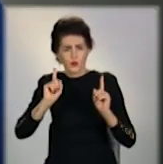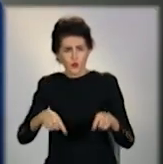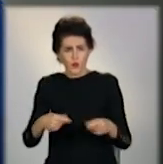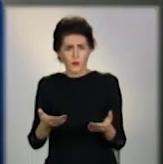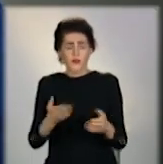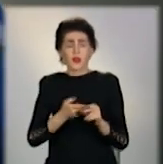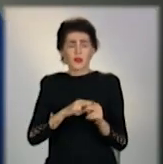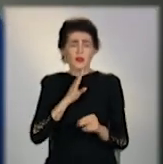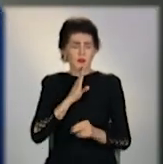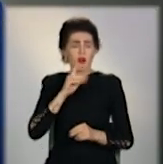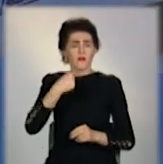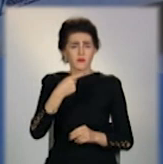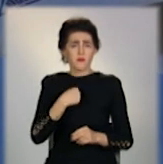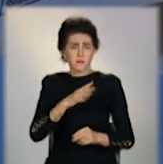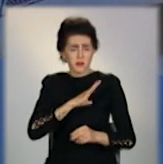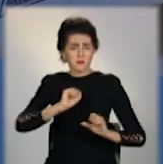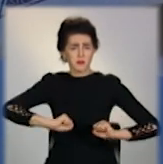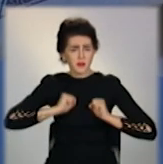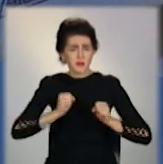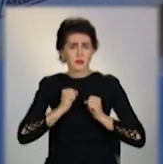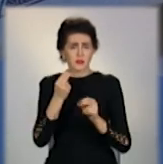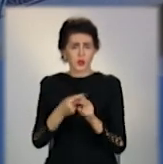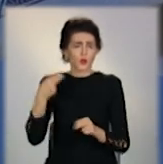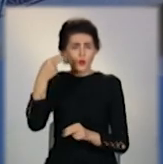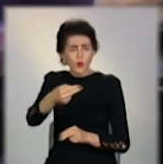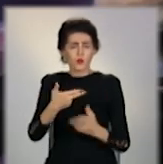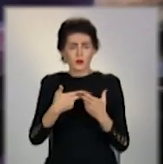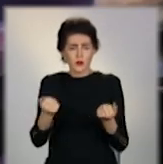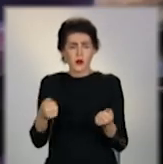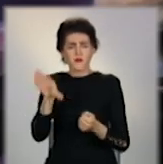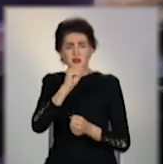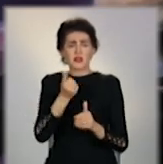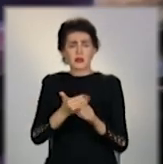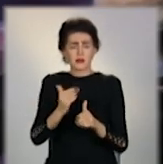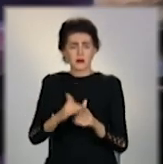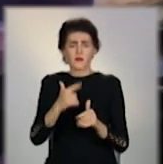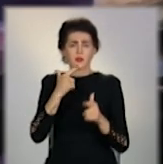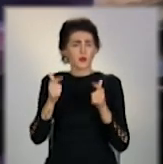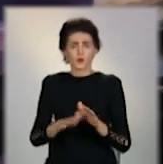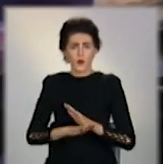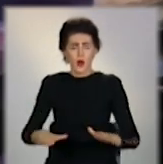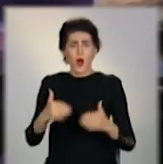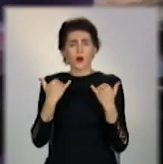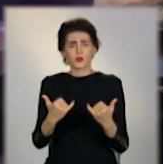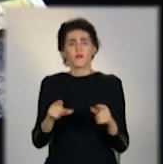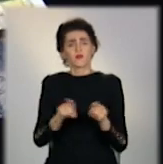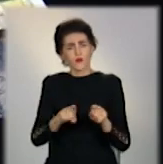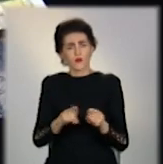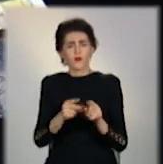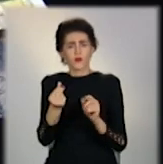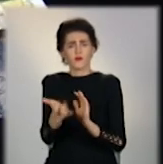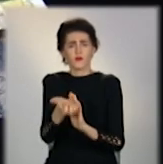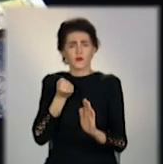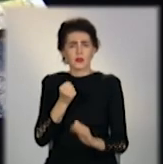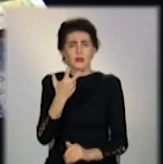Та пані Ганна запевняє, намагалася повернути борг. За її словами, кредитори спочатку не погоджувалися, та потім все ж взяли три